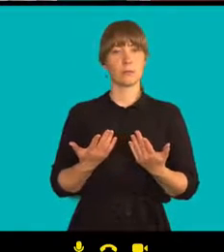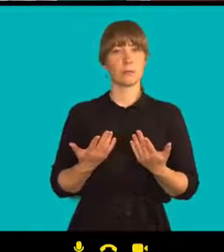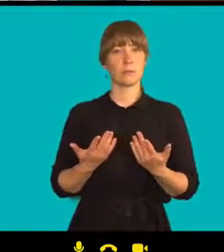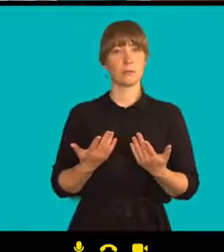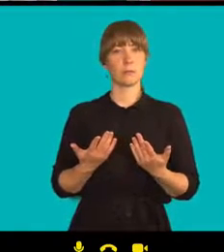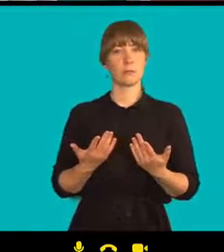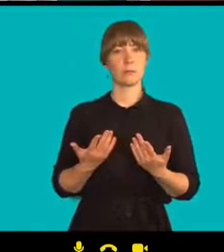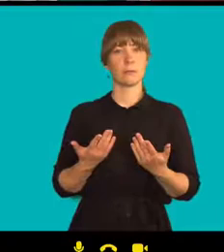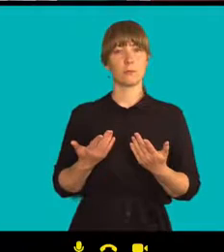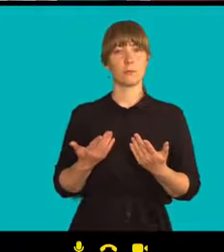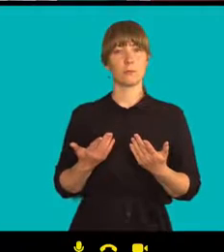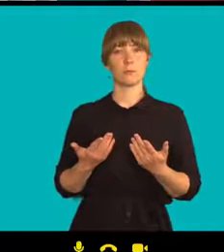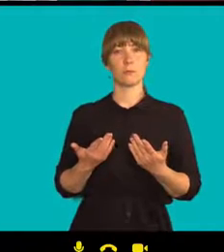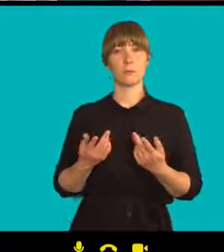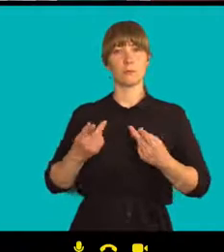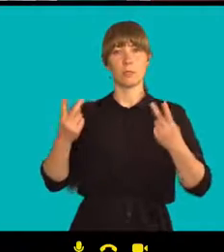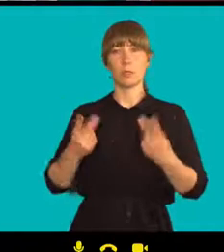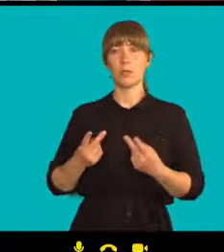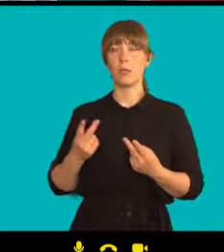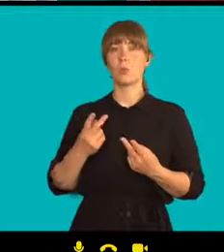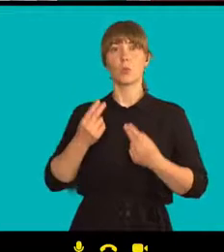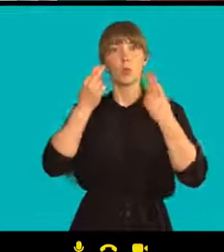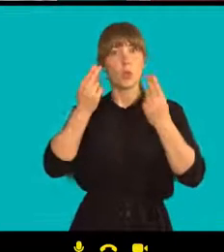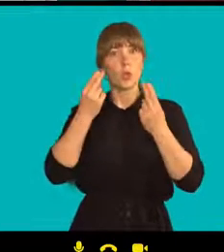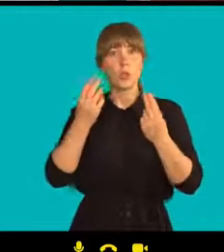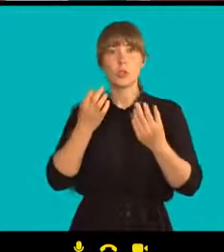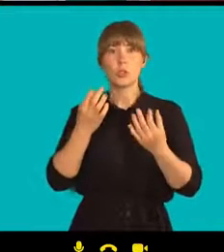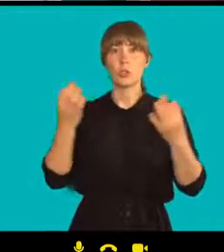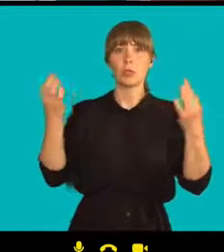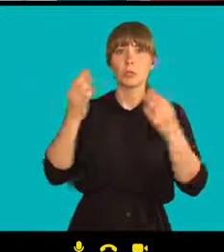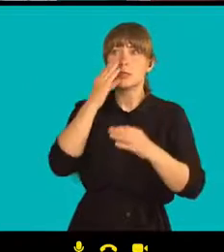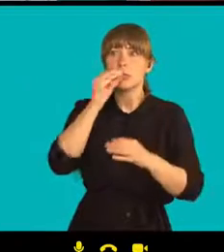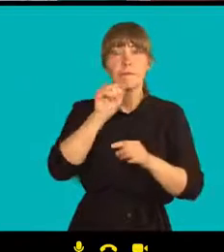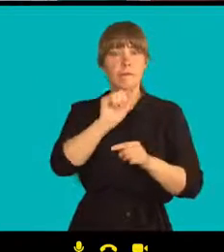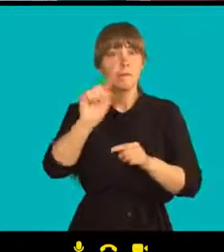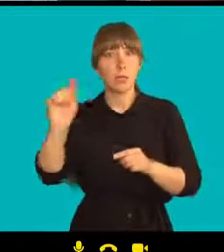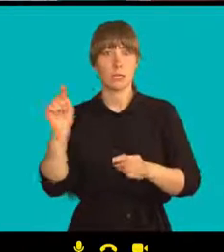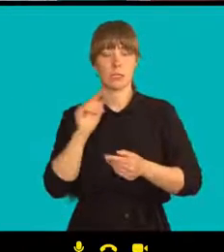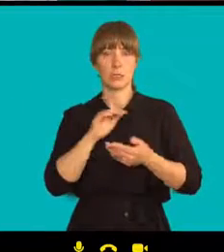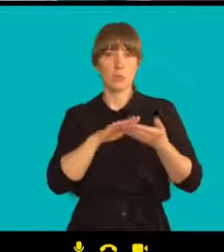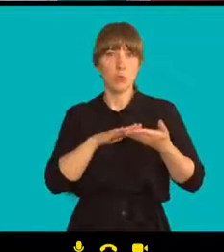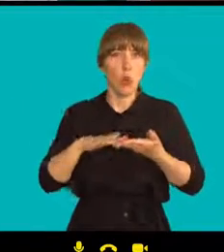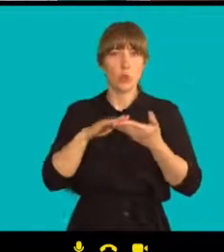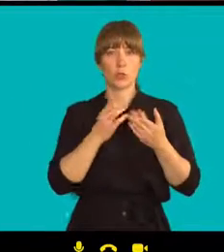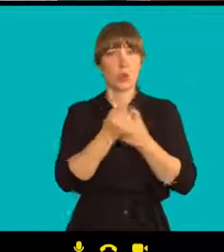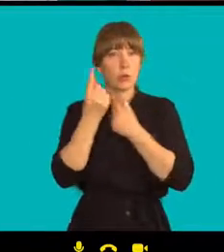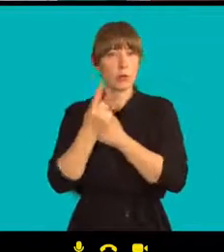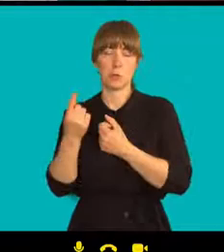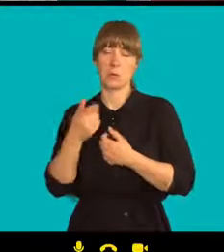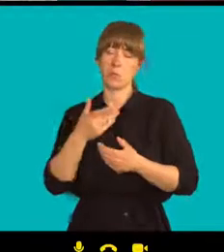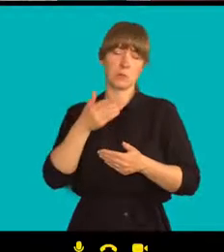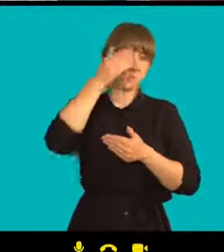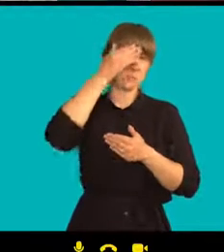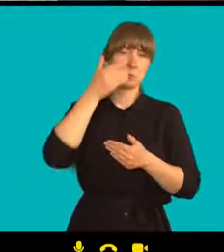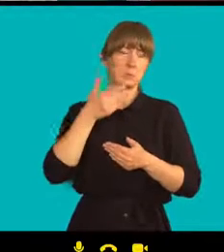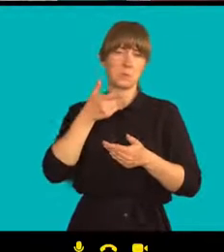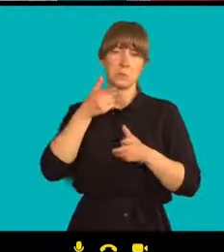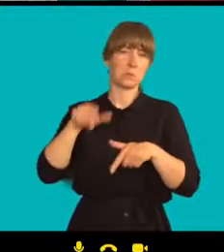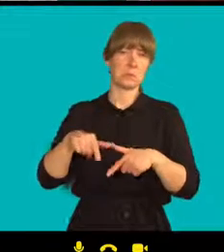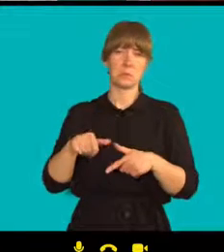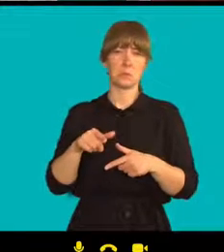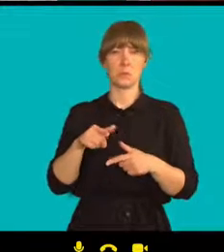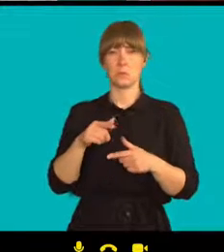sami je reflektovat na to, co se děje. Což je také můj hlavní